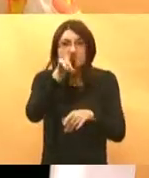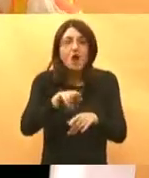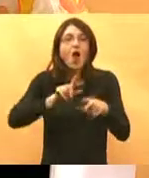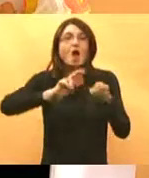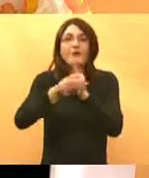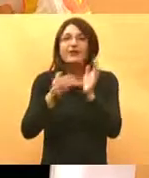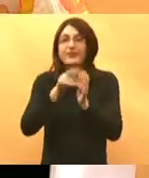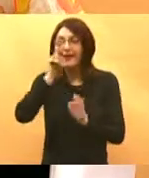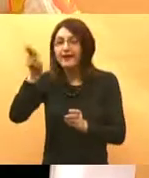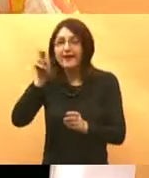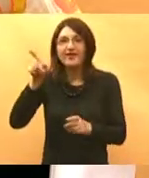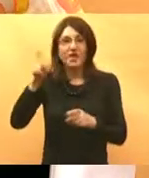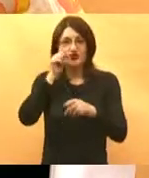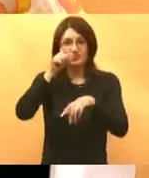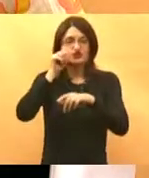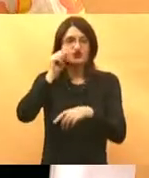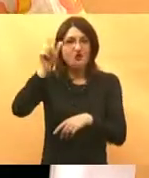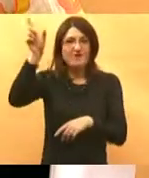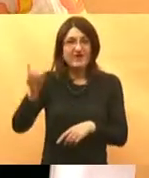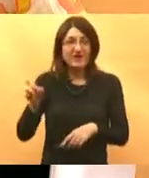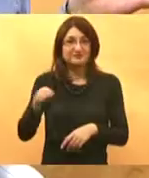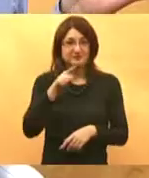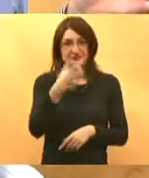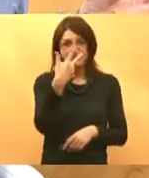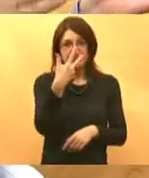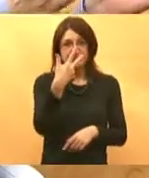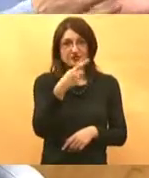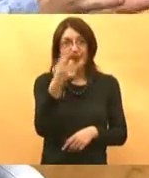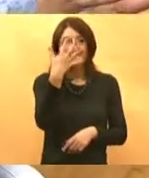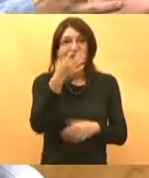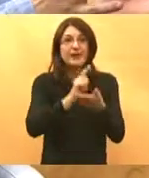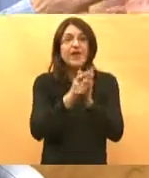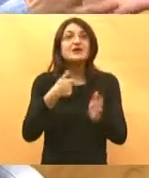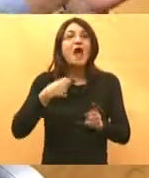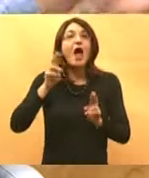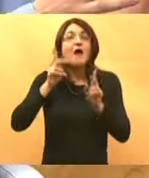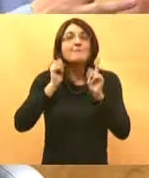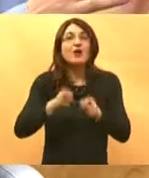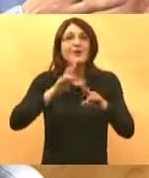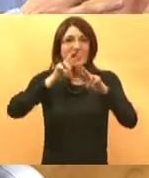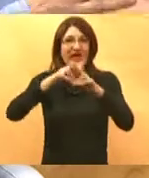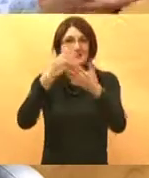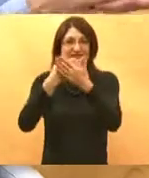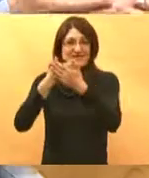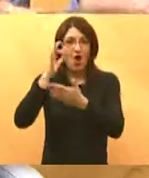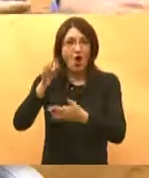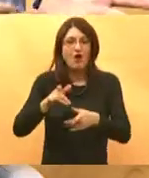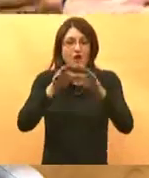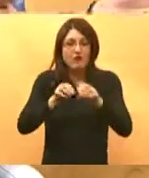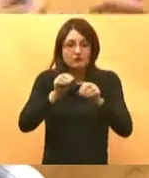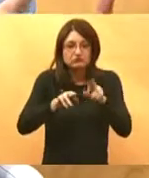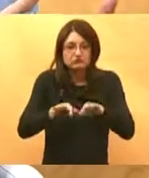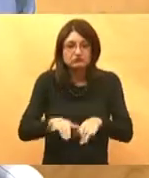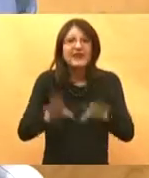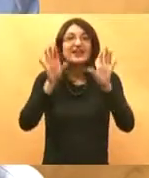umjesto u njega. Jer mi u to vrijeme od 3 i 5 minuta mi moramo popuniti za HZZO 10 podataka koje ne može ni